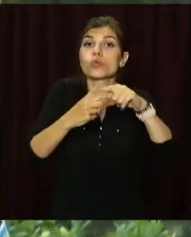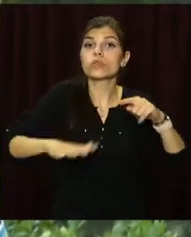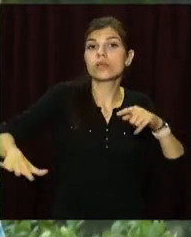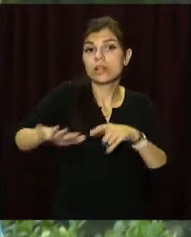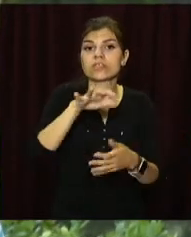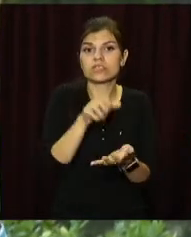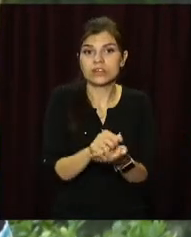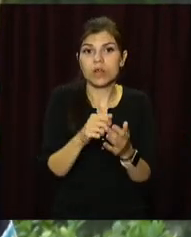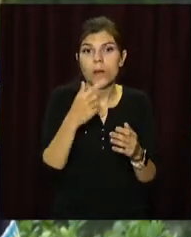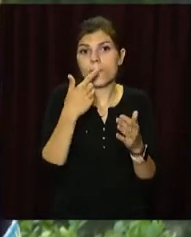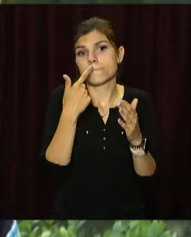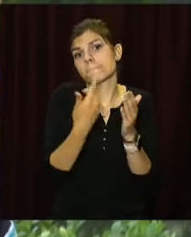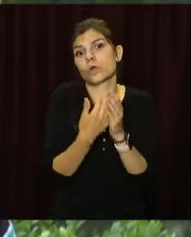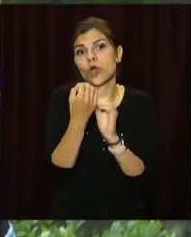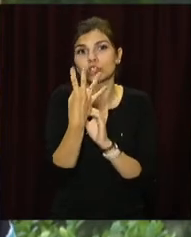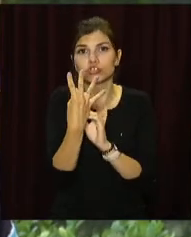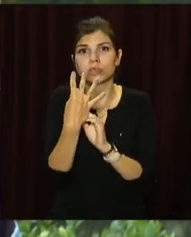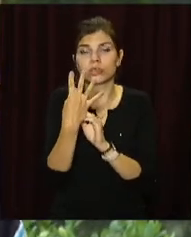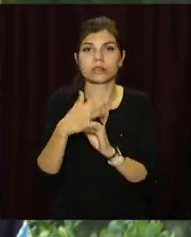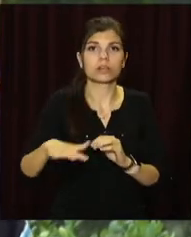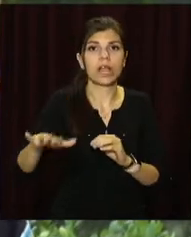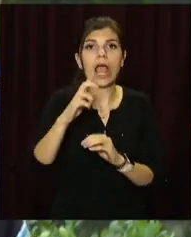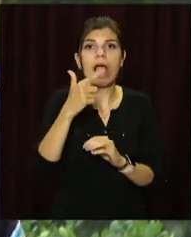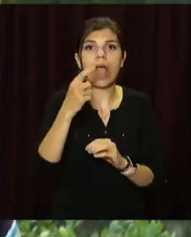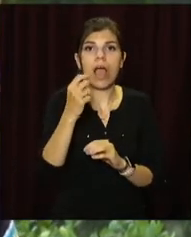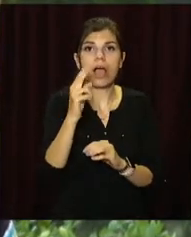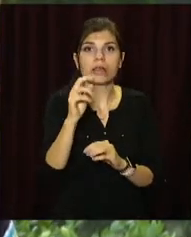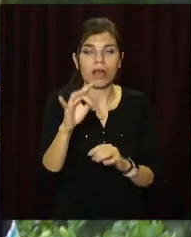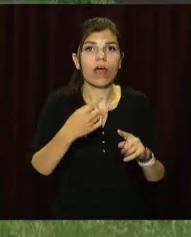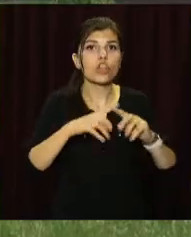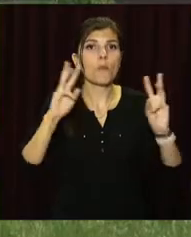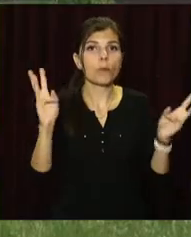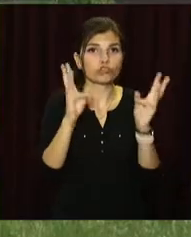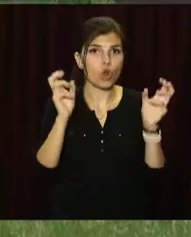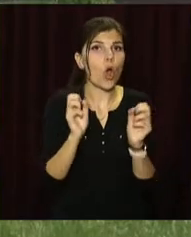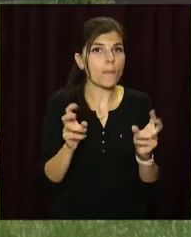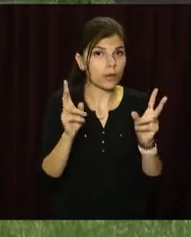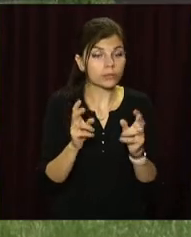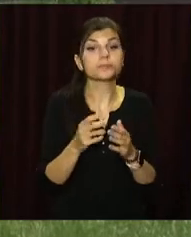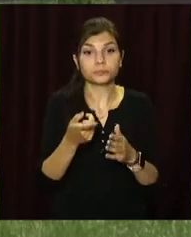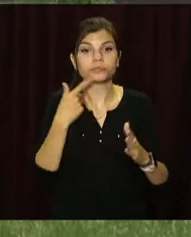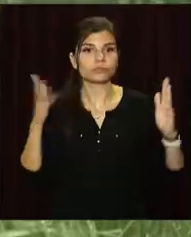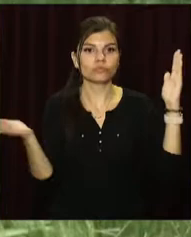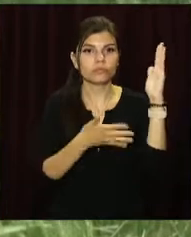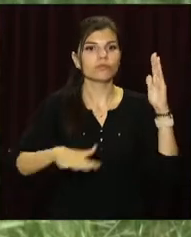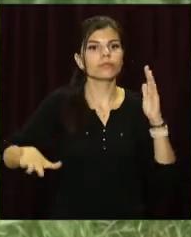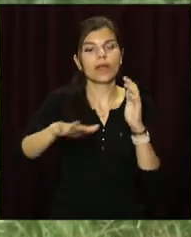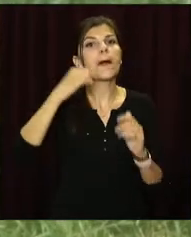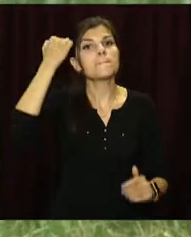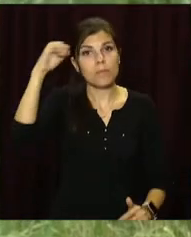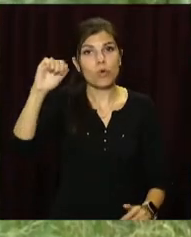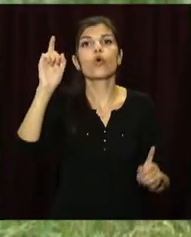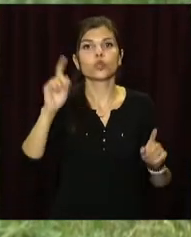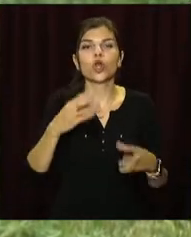займає більше 14 гектарів, це пожароопасно. Костять карантину травою на житловому масиві перемога.